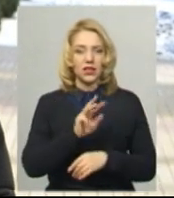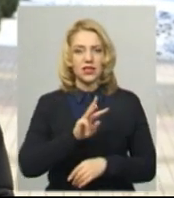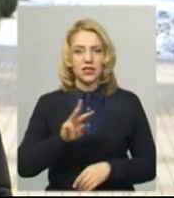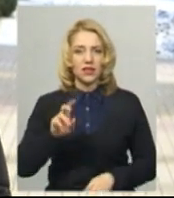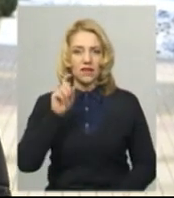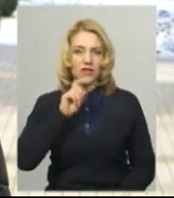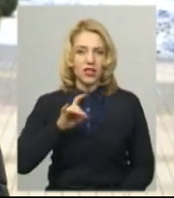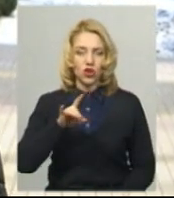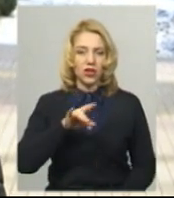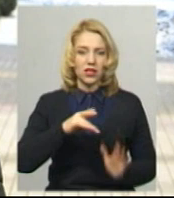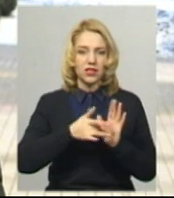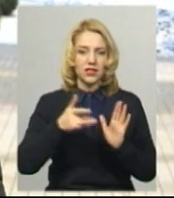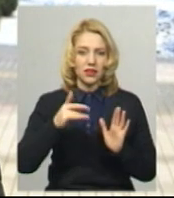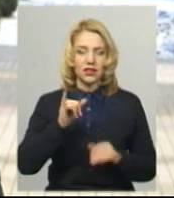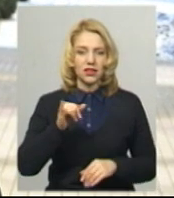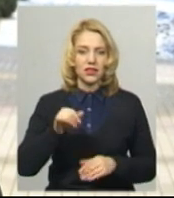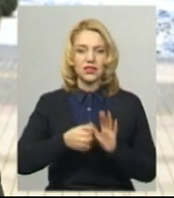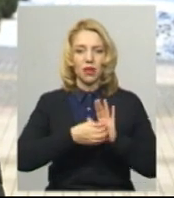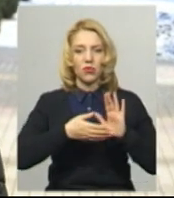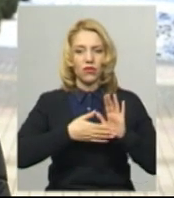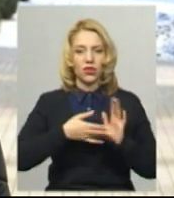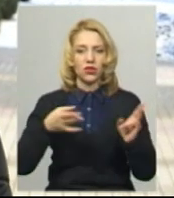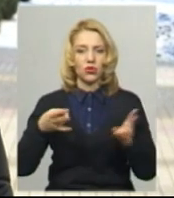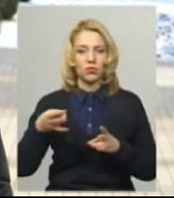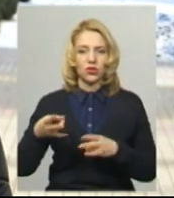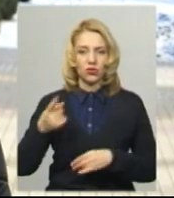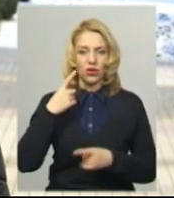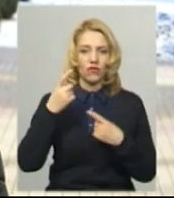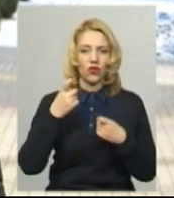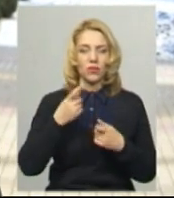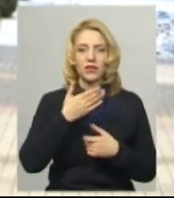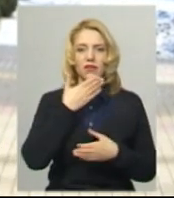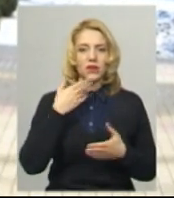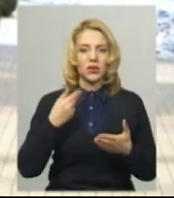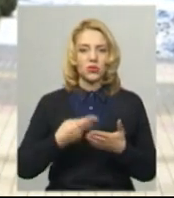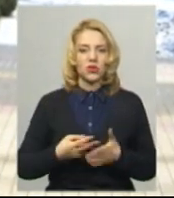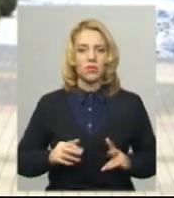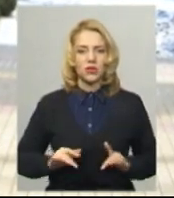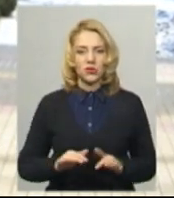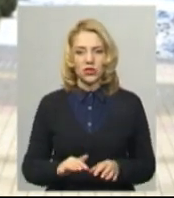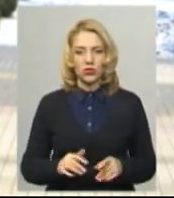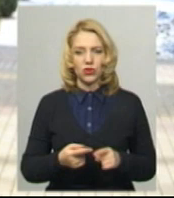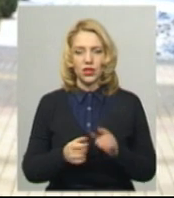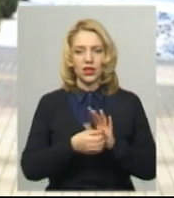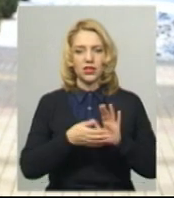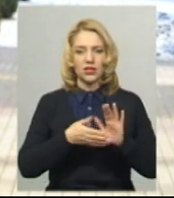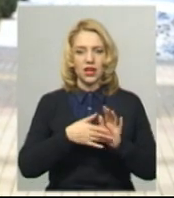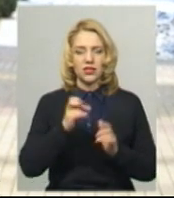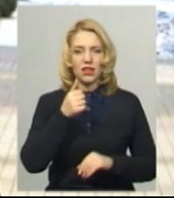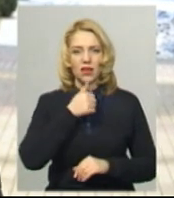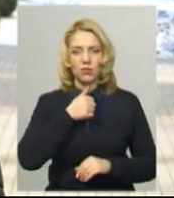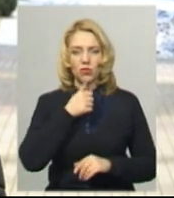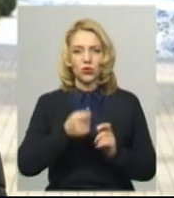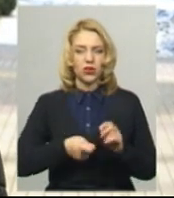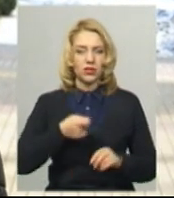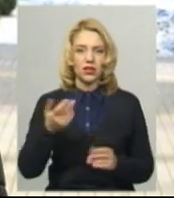регіонального центру і заповнити необхідну інформацію. Не передбачає процедура реєстрації на пробне подання